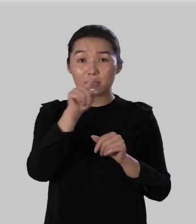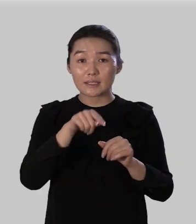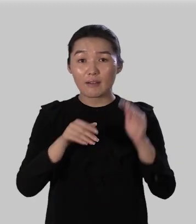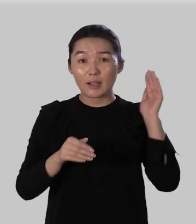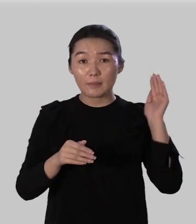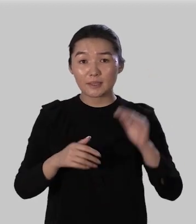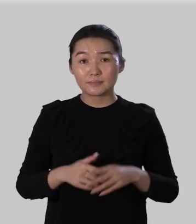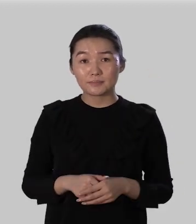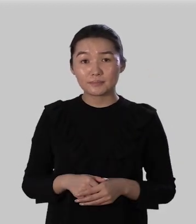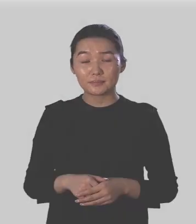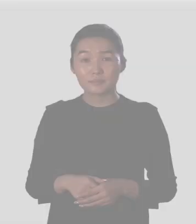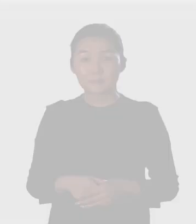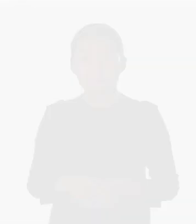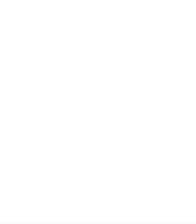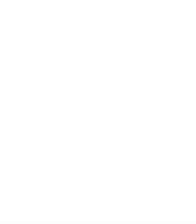приставками